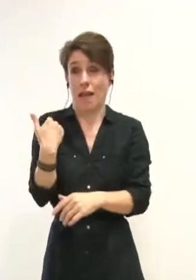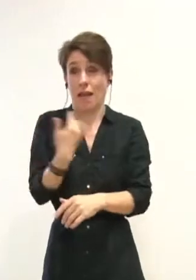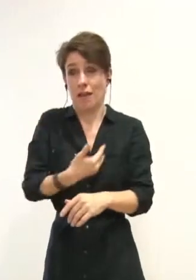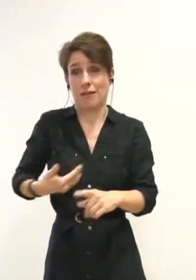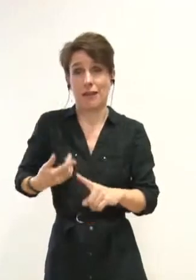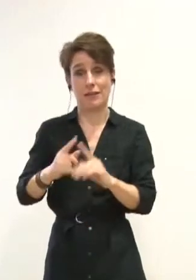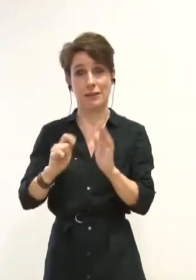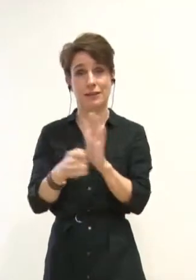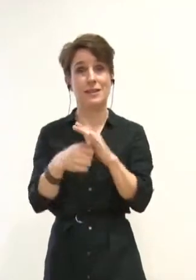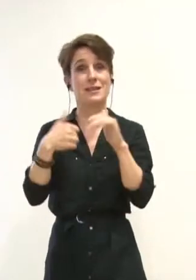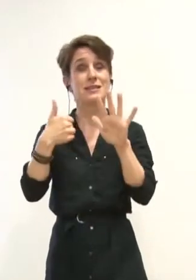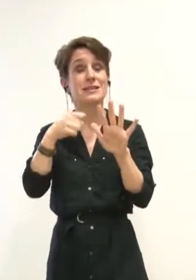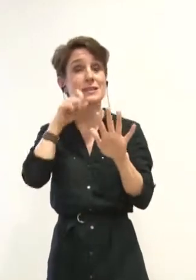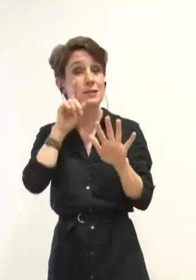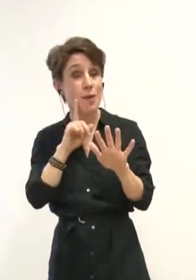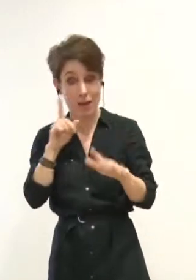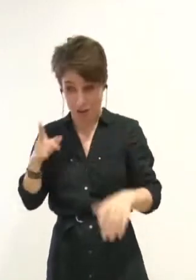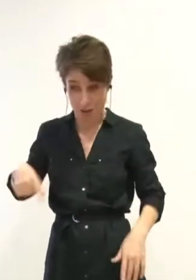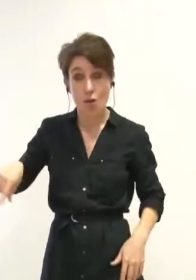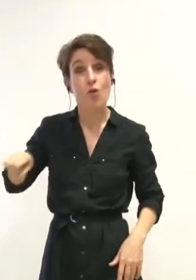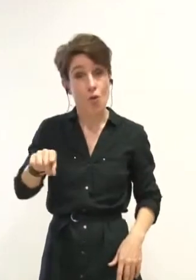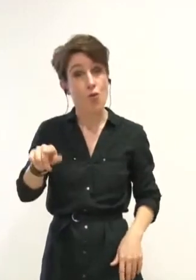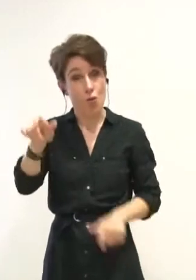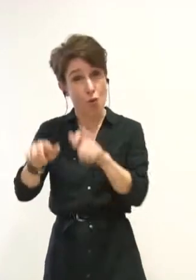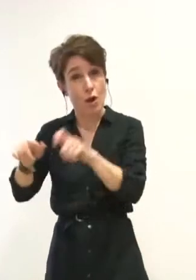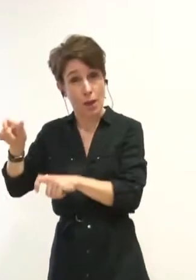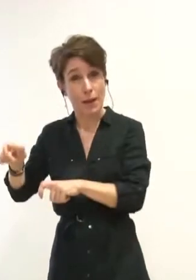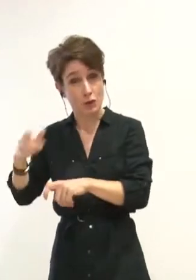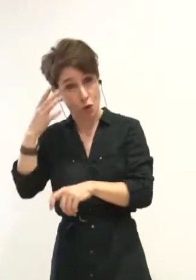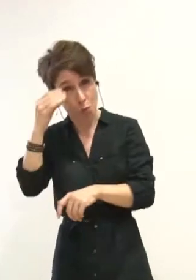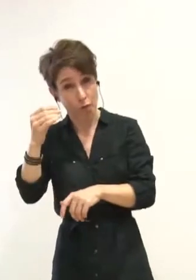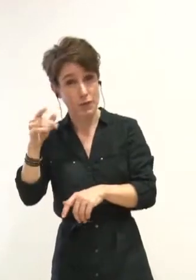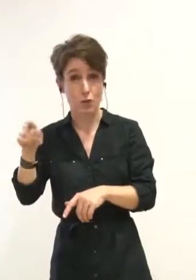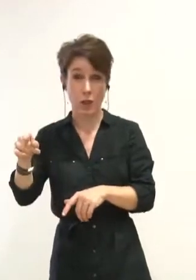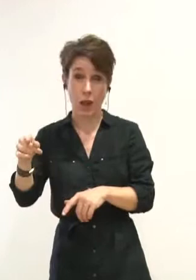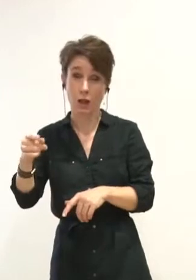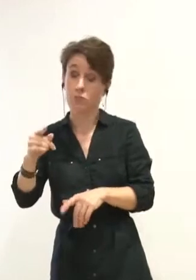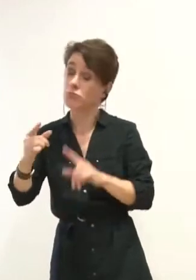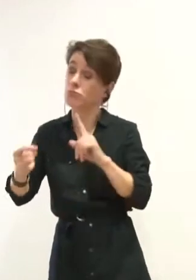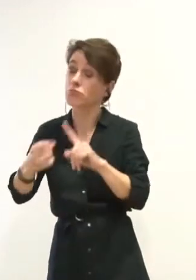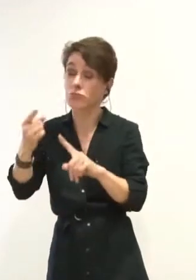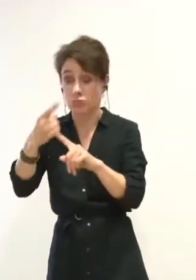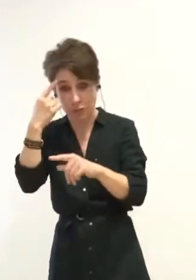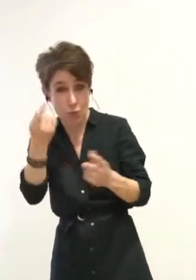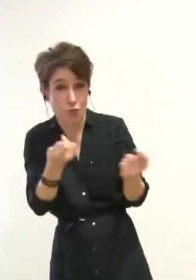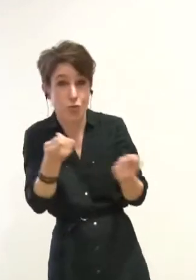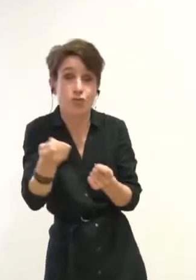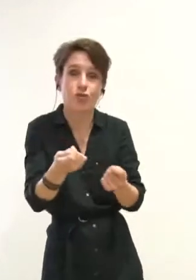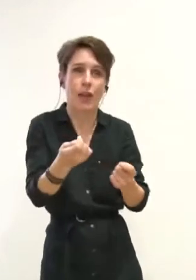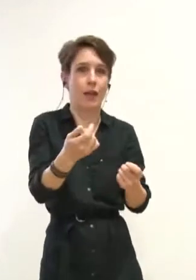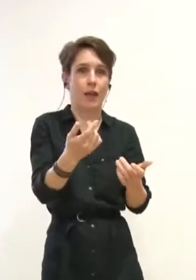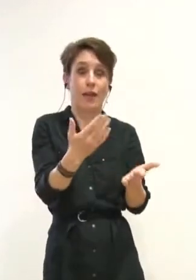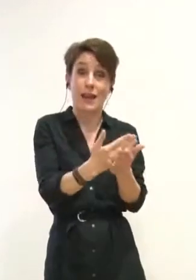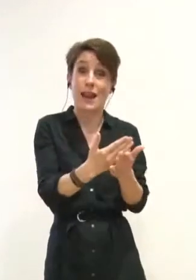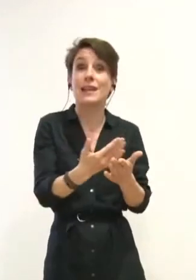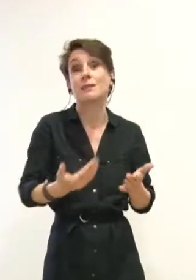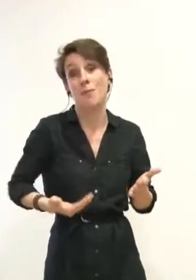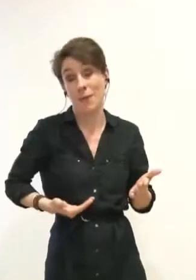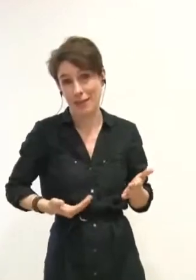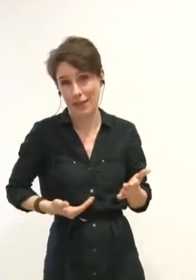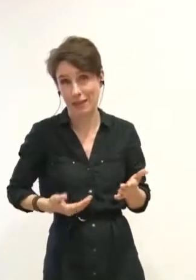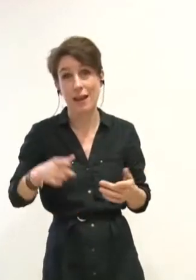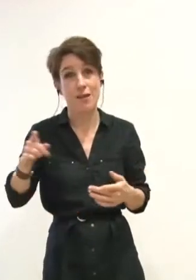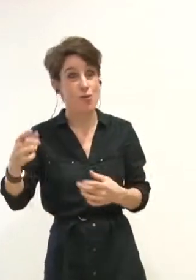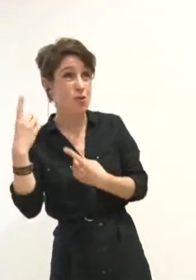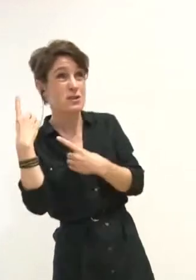Ce personnel qui, pourtant, porte la grande responsabilité du bon déroulement des journées de classe pour les tout-petits en section maternelle, a souhaité en